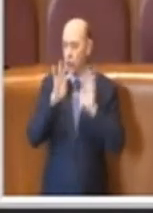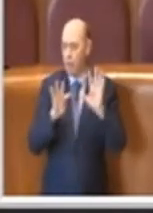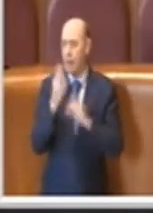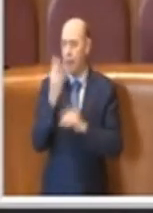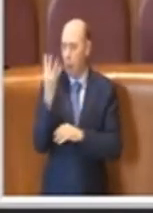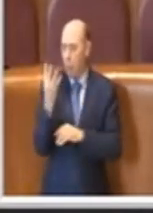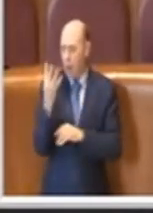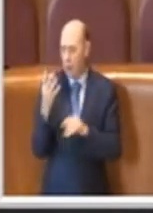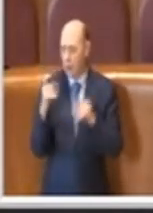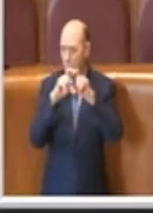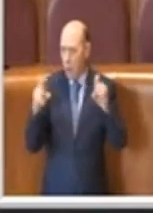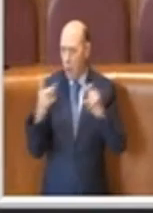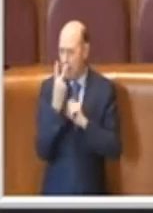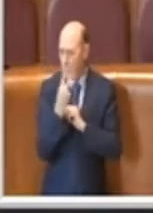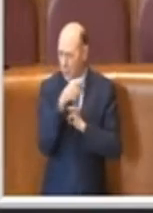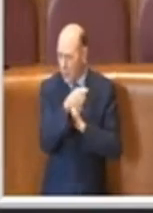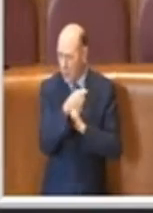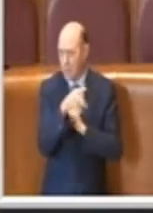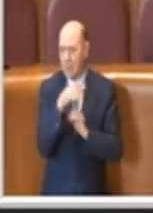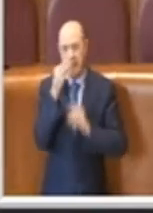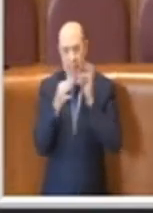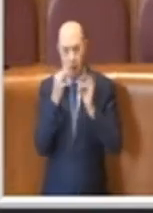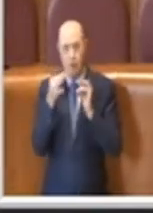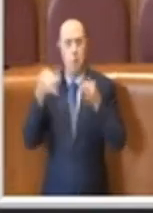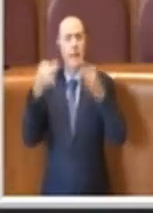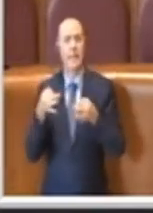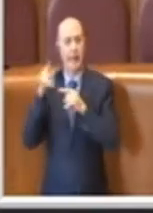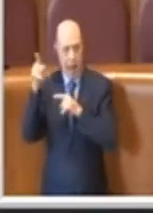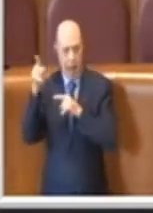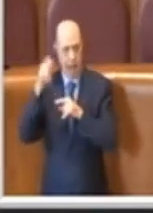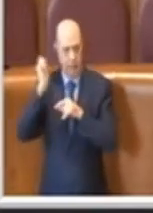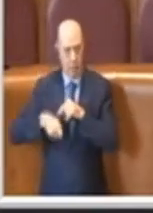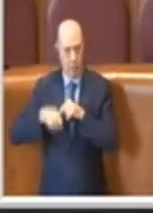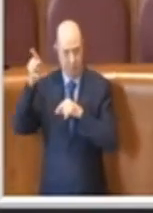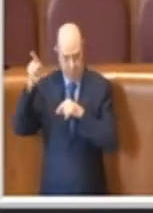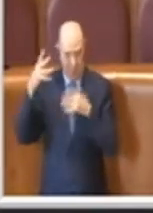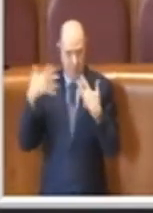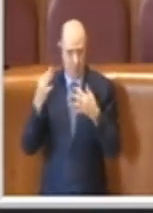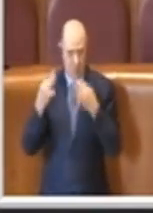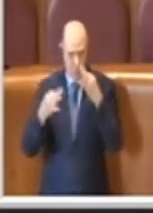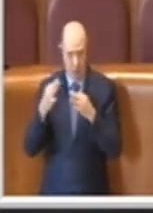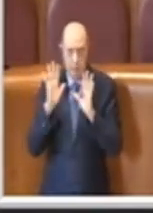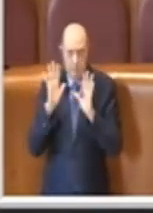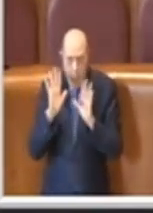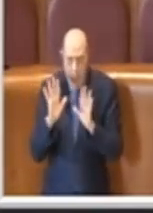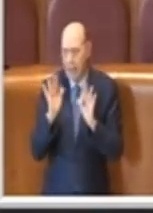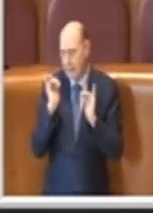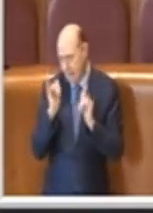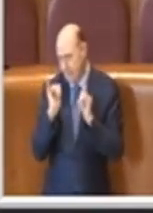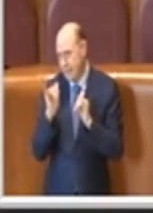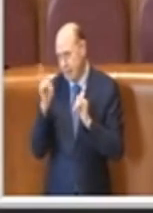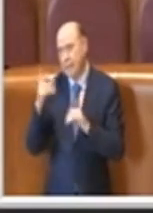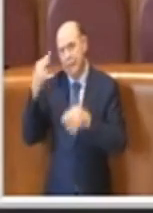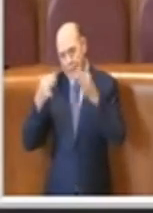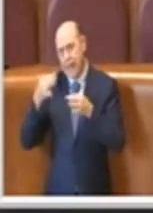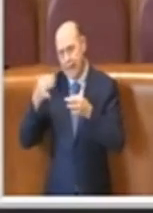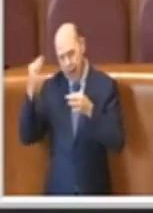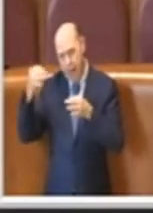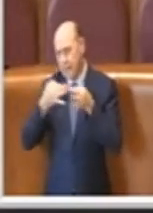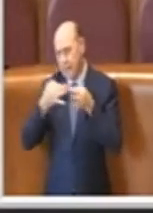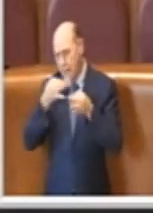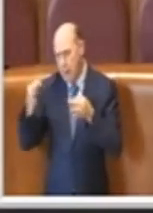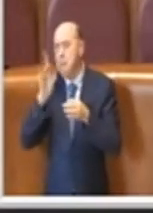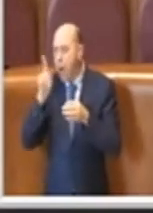Questo sta a significare sentenza, ma non solo sentenza. Si apre tutto l'iter poi